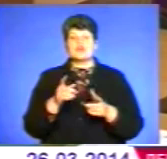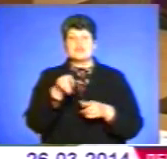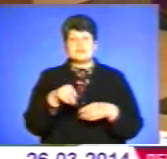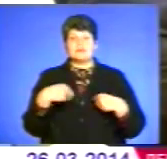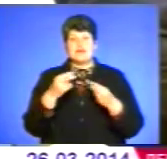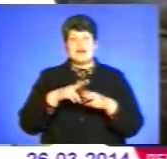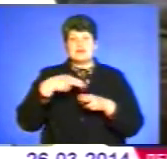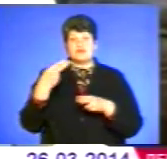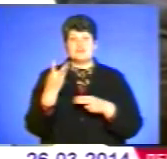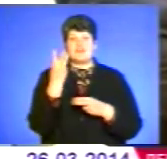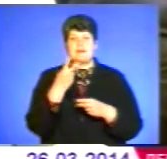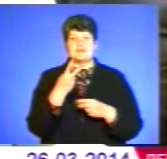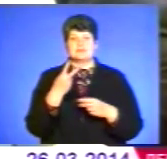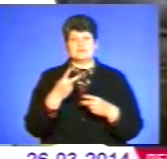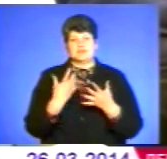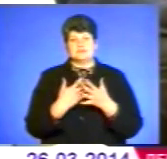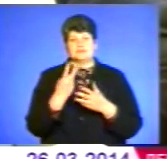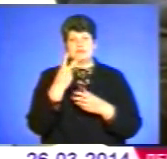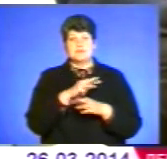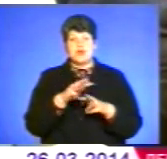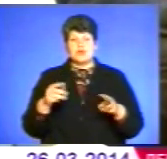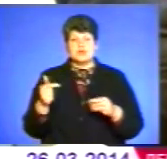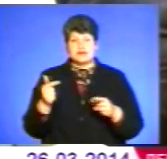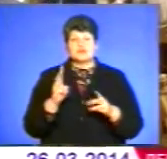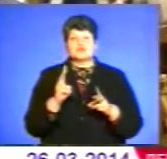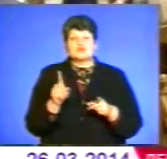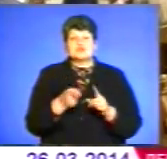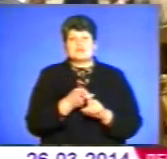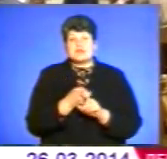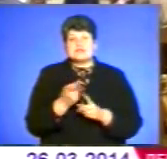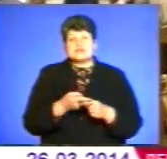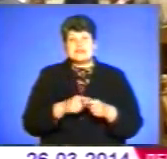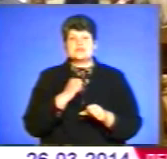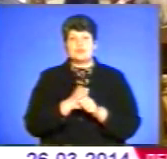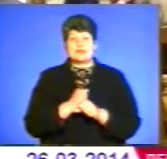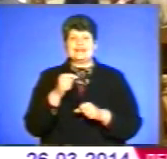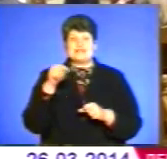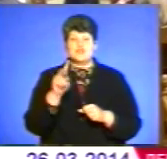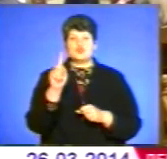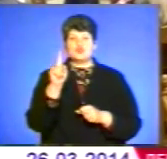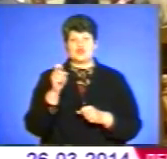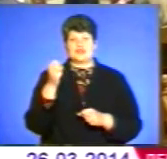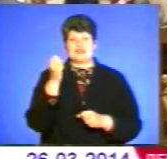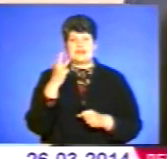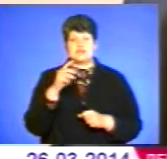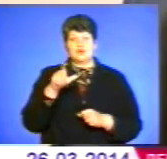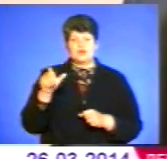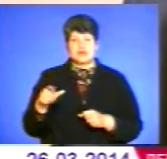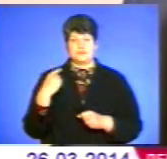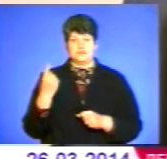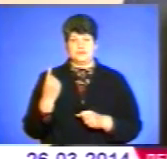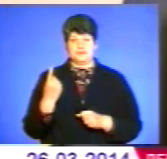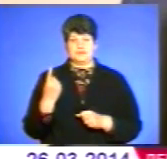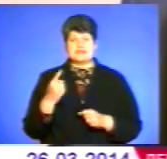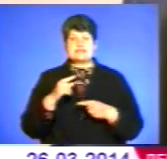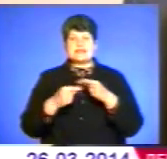гривень. Що стосується громадян, які зобов'язані подати декларації, це зробили 1113 жителів краю. За наслідками